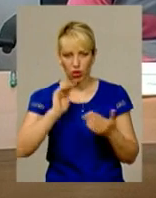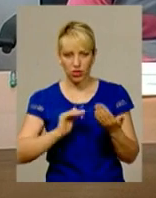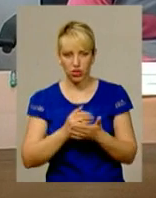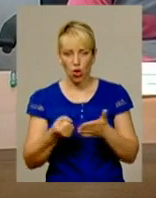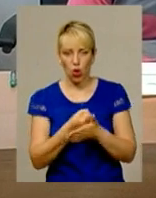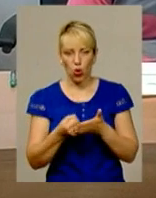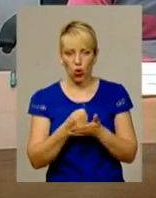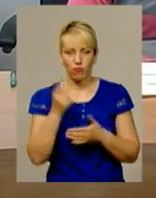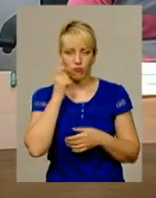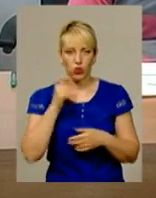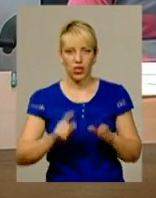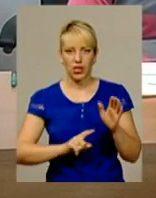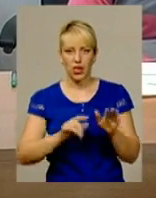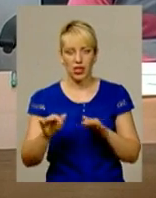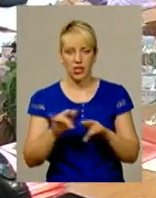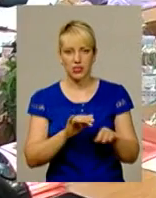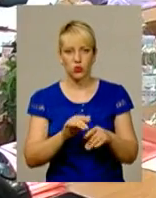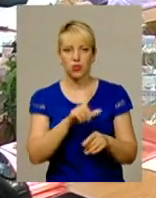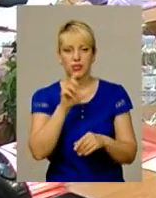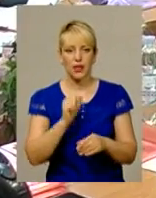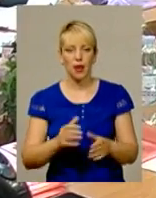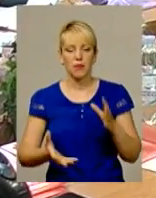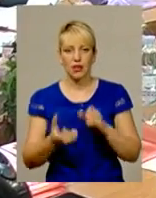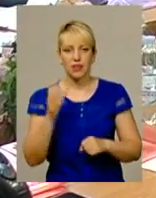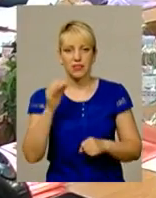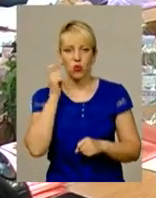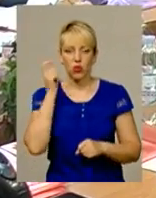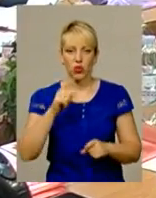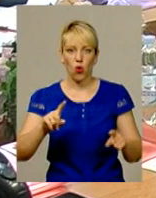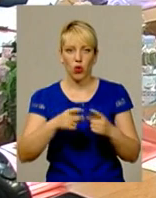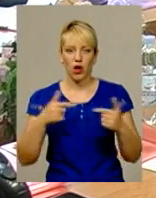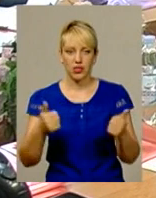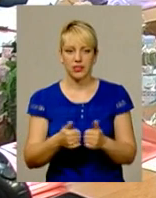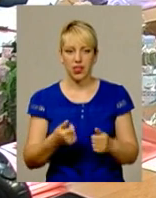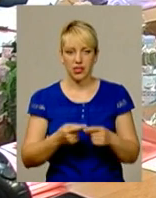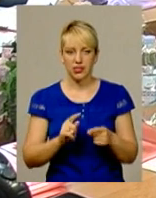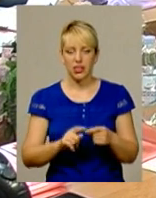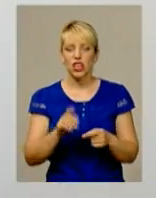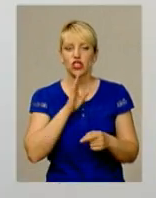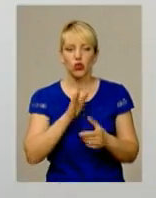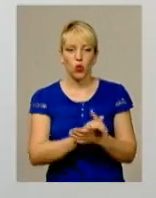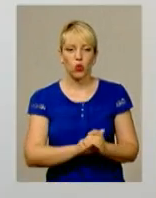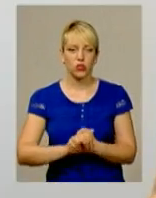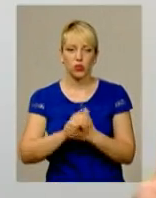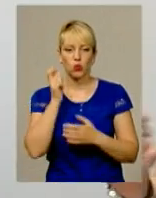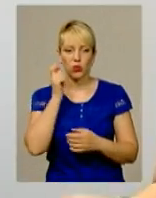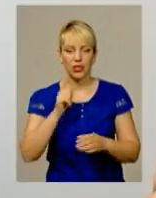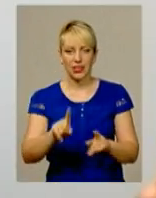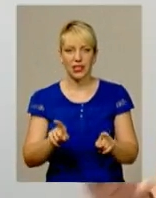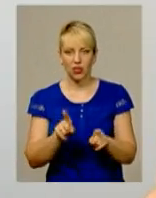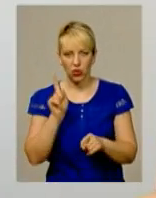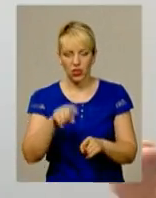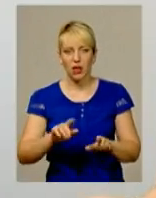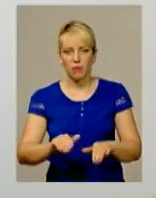лоббі в Україні» реалізується за підтримки всеукраїнської організації «Жіночий консорціум України». Крім того, ініціативу